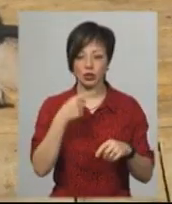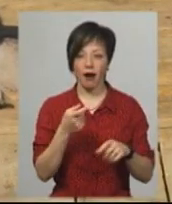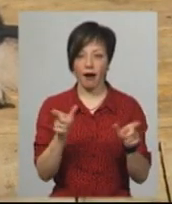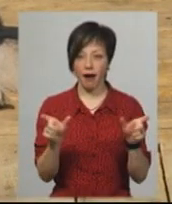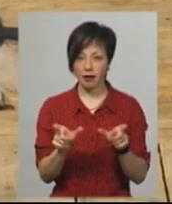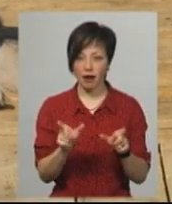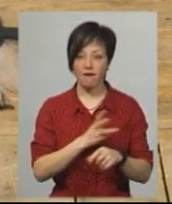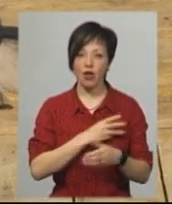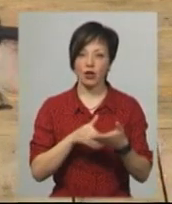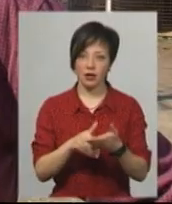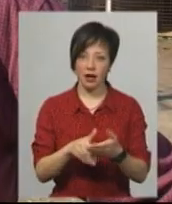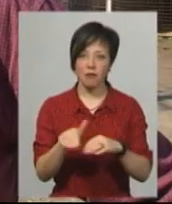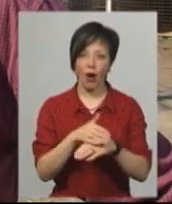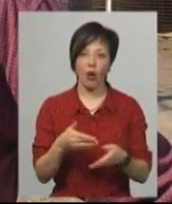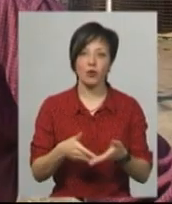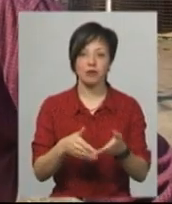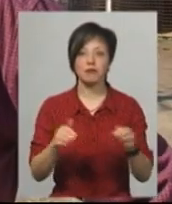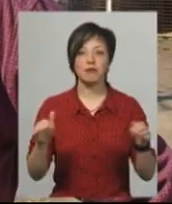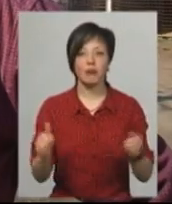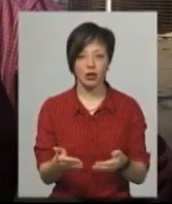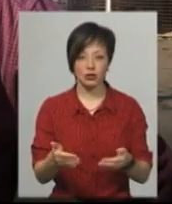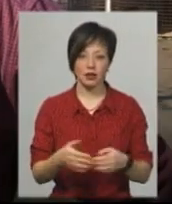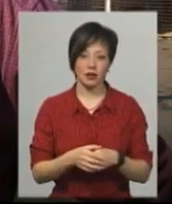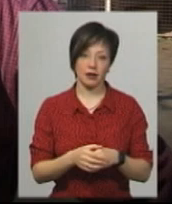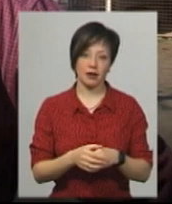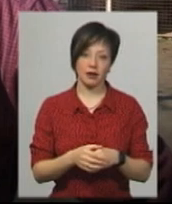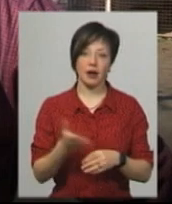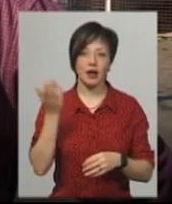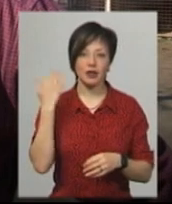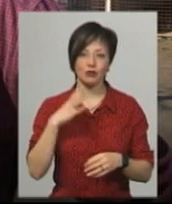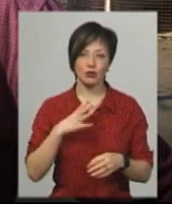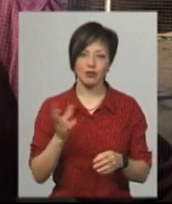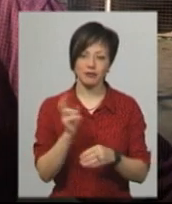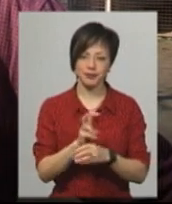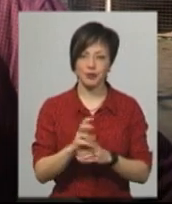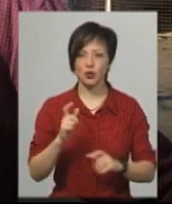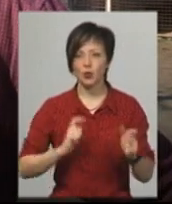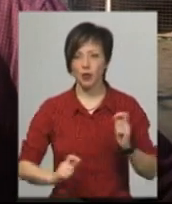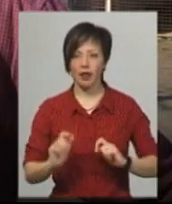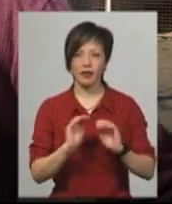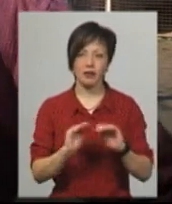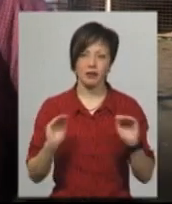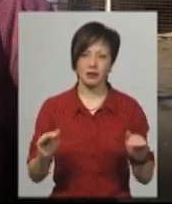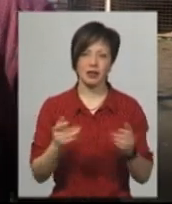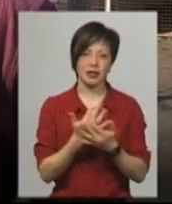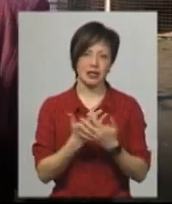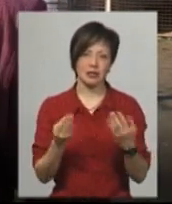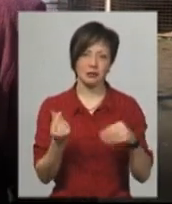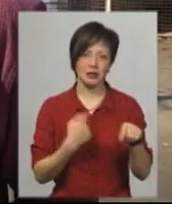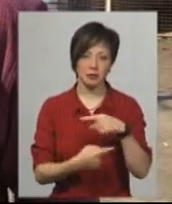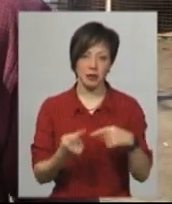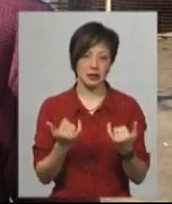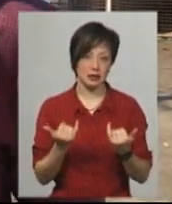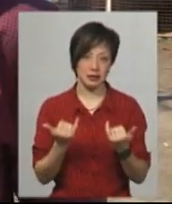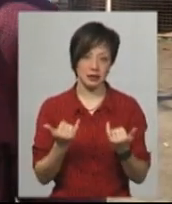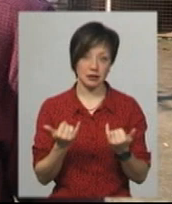волонтерів та благодійників поменшало. До допомоги нашому притулку долучалися і студенти, і школярі, ну, і різні бізнесмени. Так, як